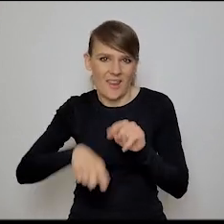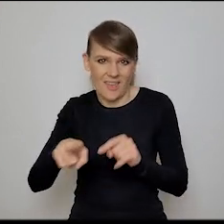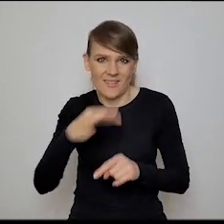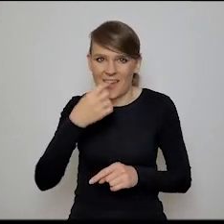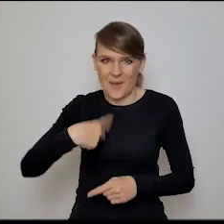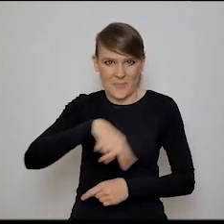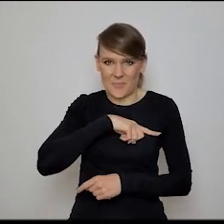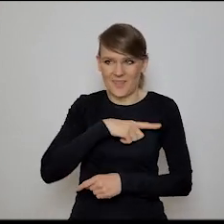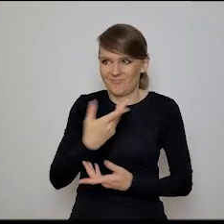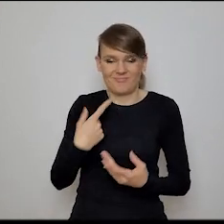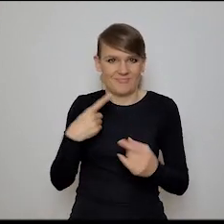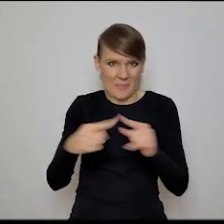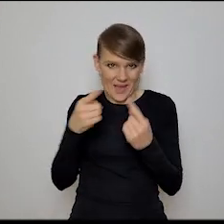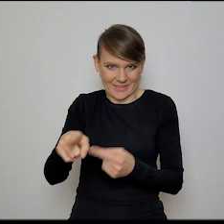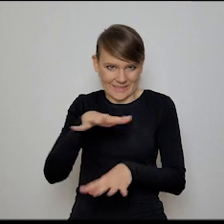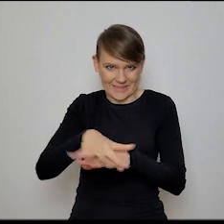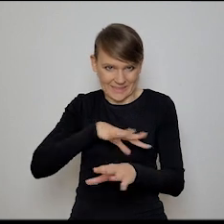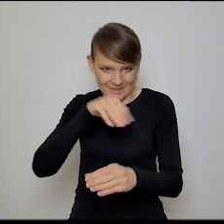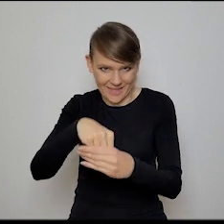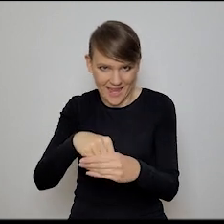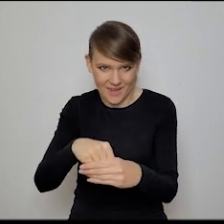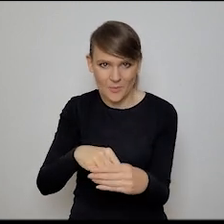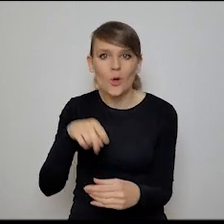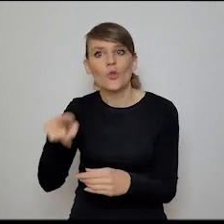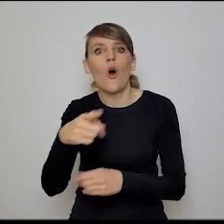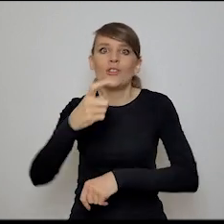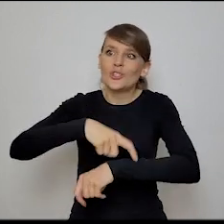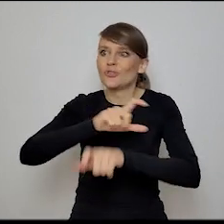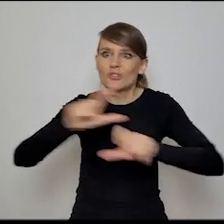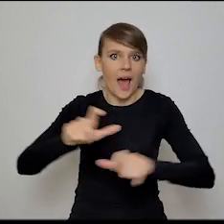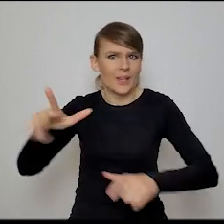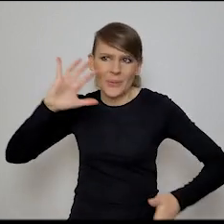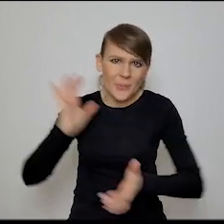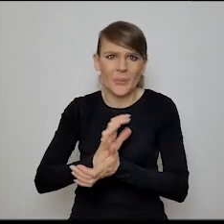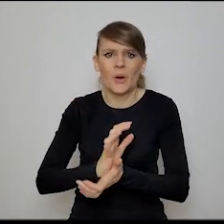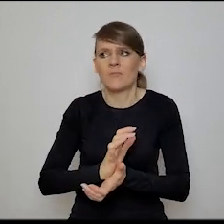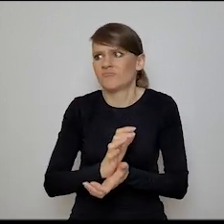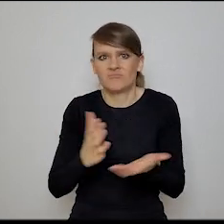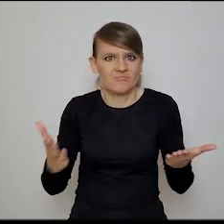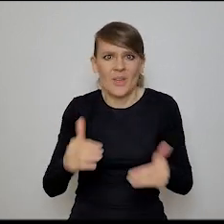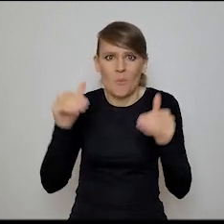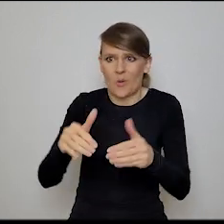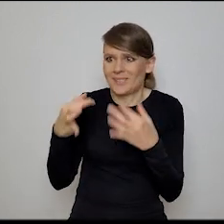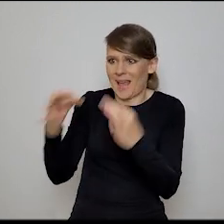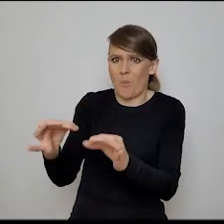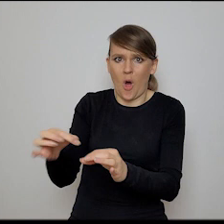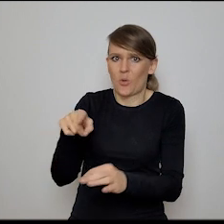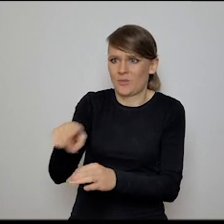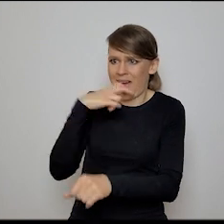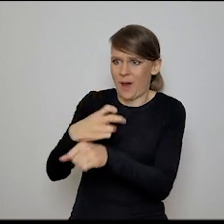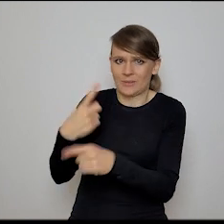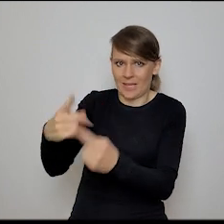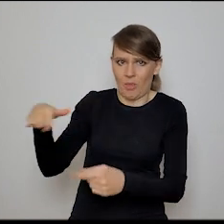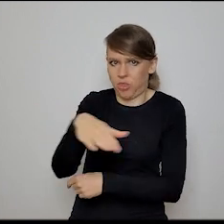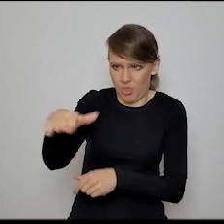jesteśmy w tym systemie. Jakby, wiesz, takie optymalizacje oczywiście może będzie można robić autonomicznemu samochodowi, prawda,